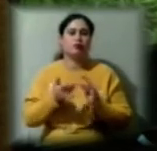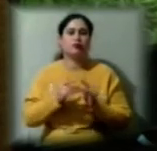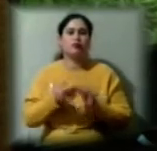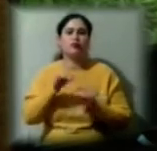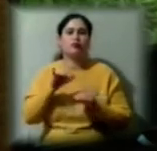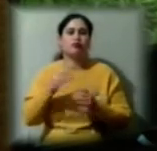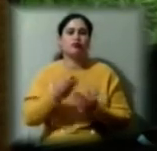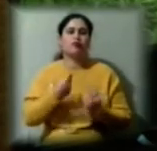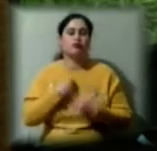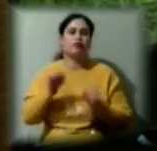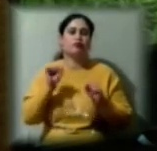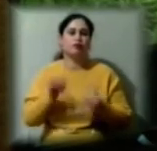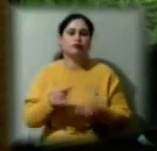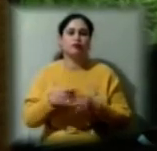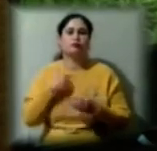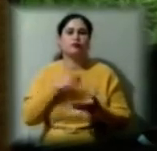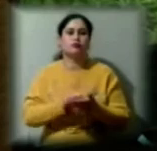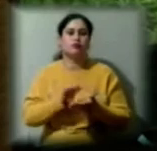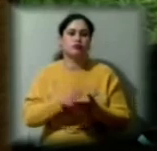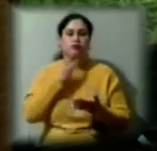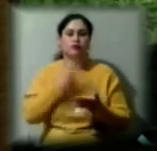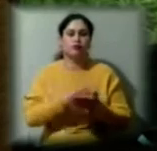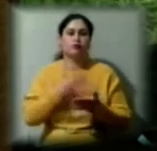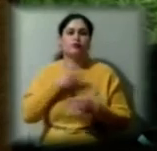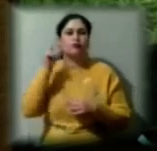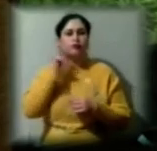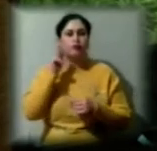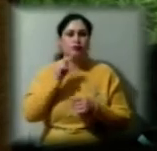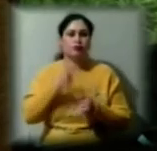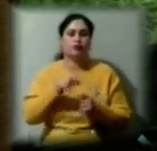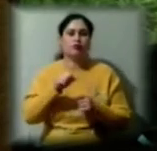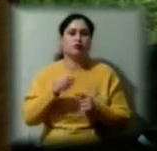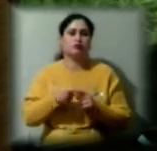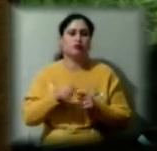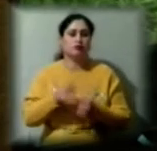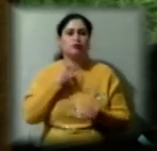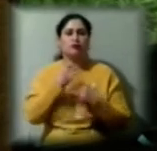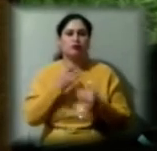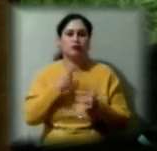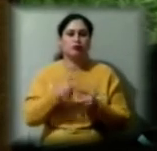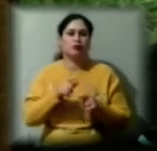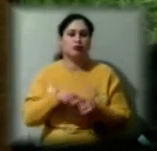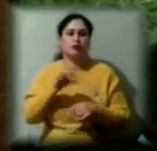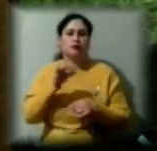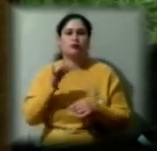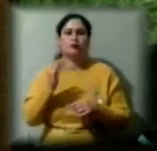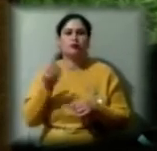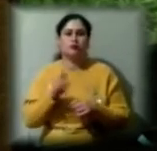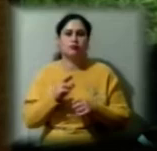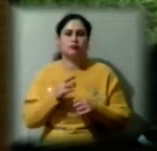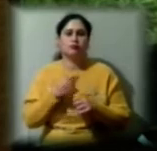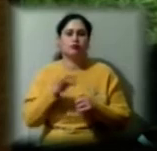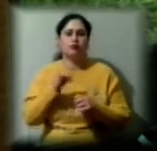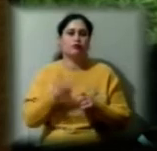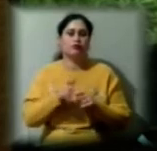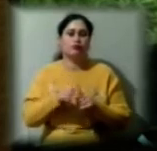змогу нам займатися, бачити наших учнів. Адже це спілкування, це репетиції. І вони дуже жваво у нас